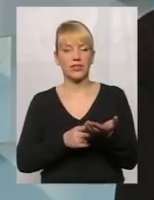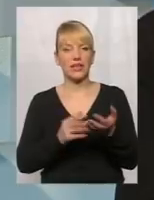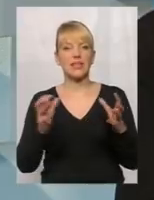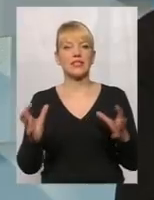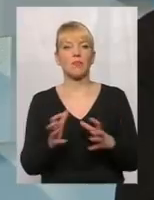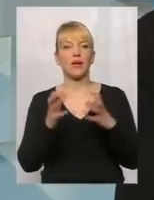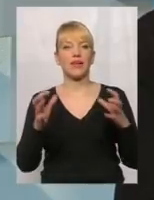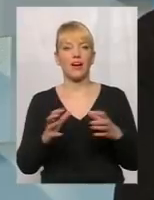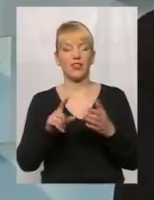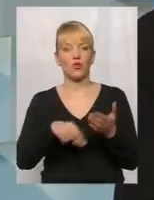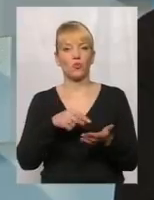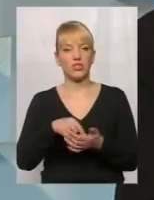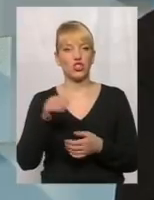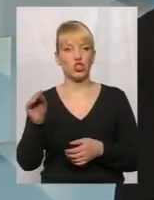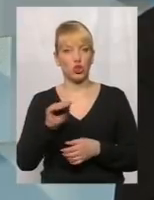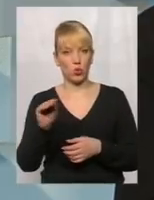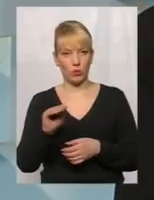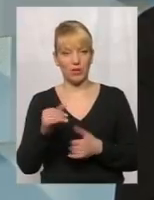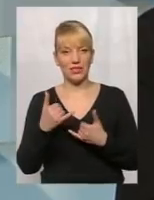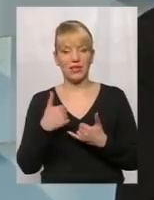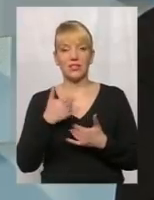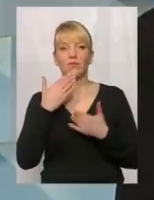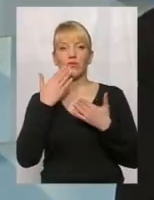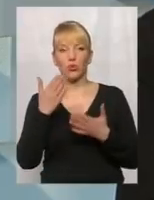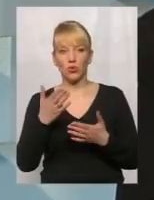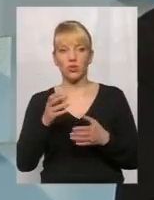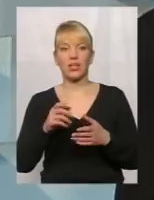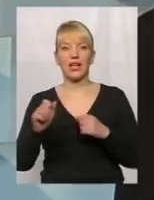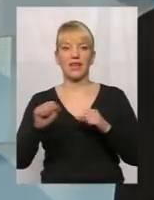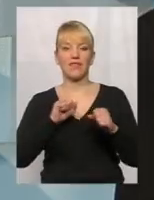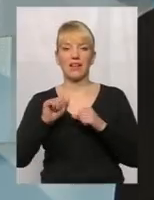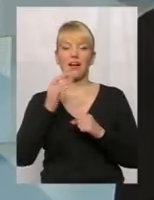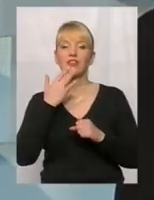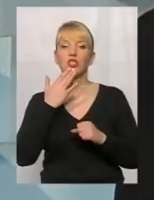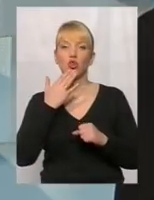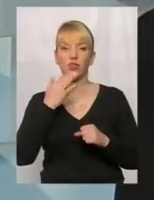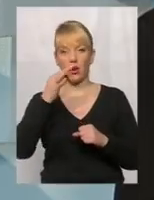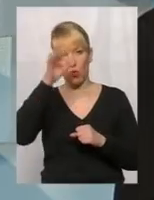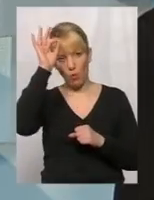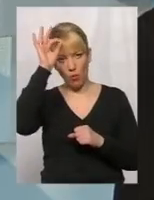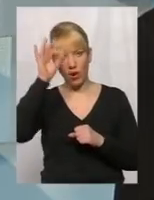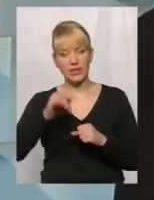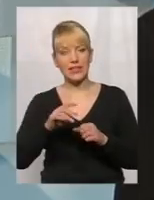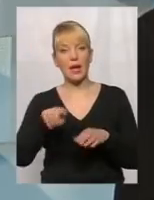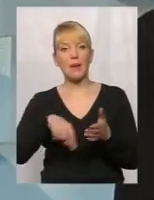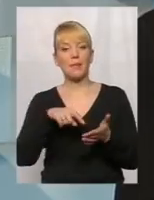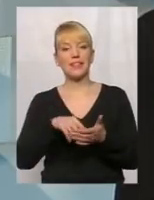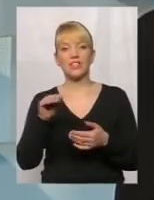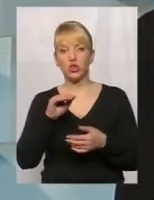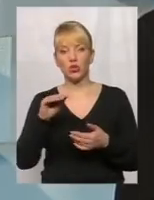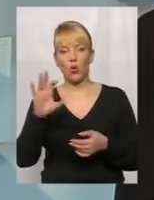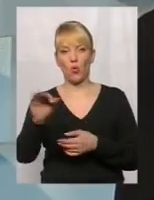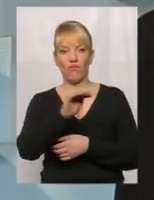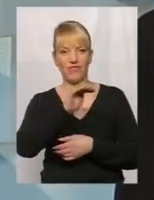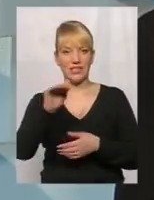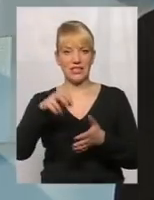зберіганні в місті Житомирі. Зараз ми звернулися до керівника національної поліції в місті Житомирі з офіційним також листом, щоб